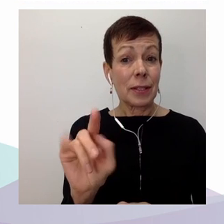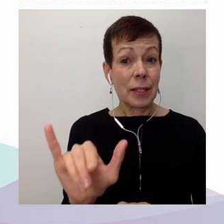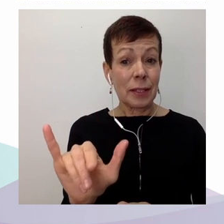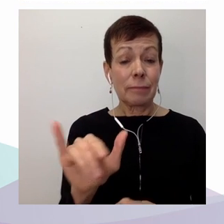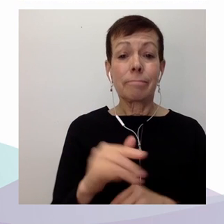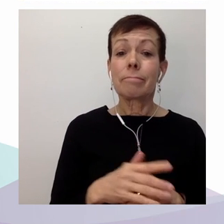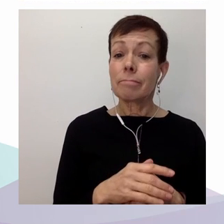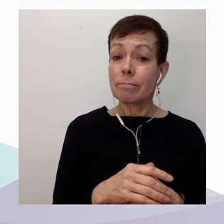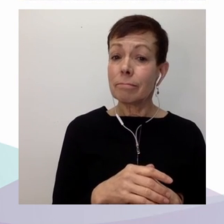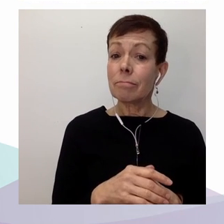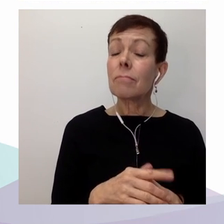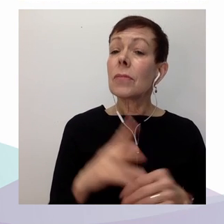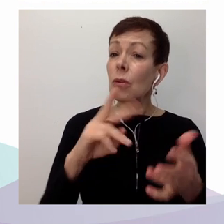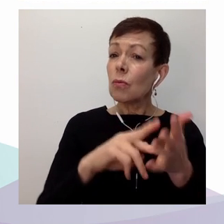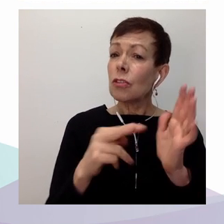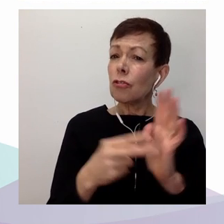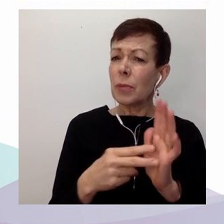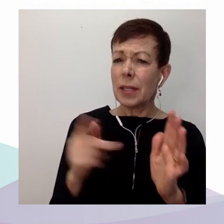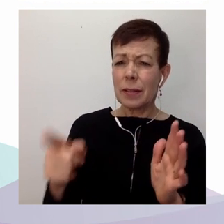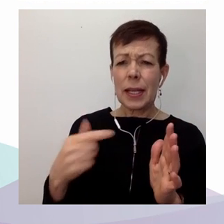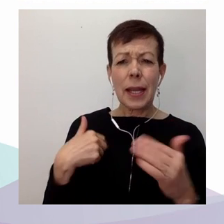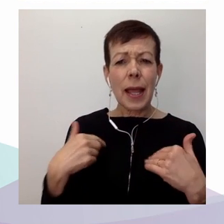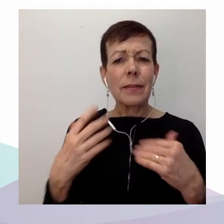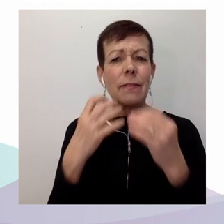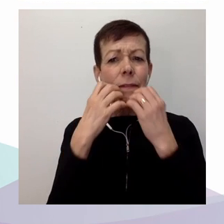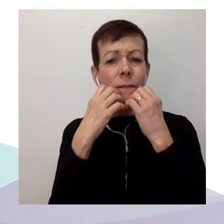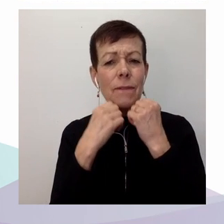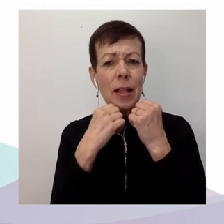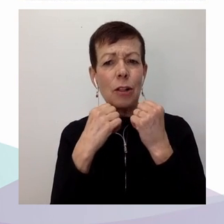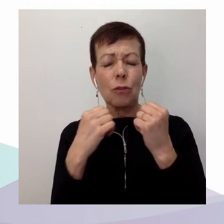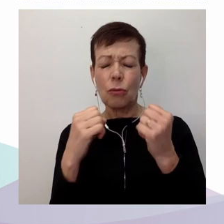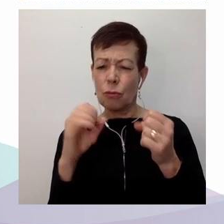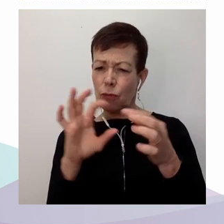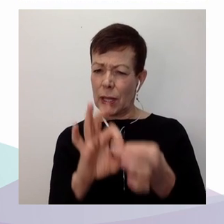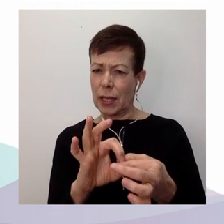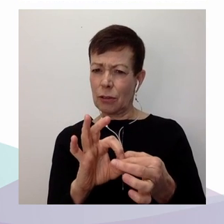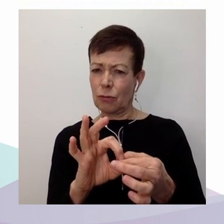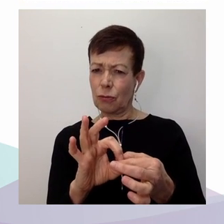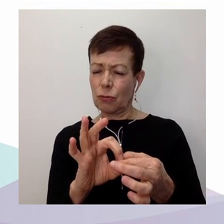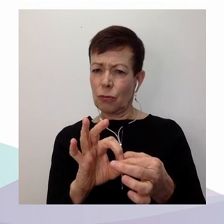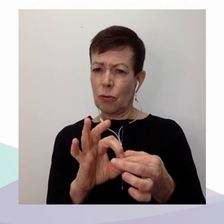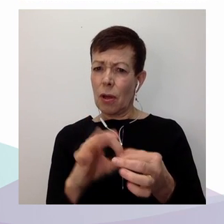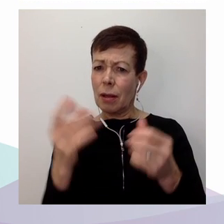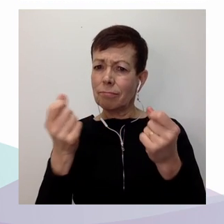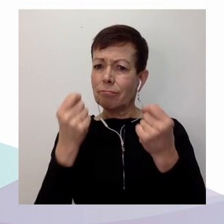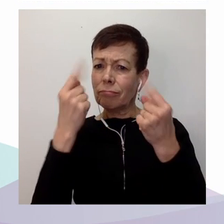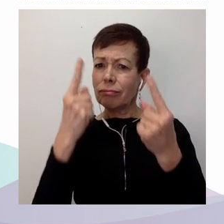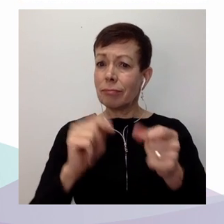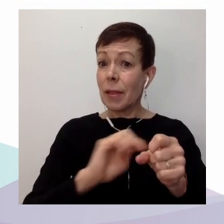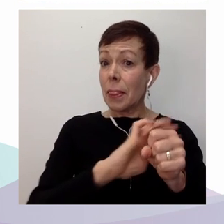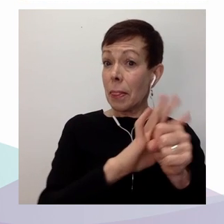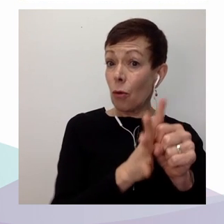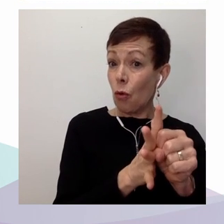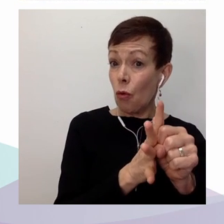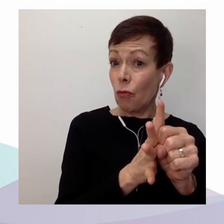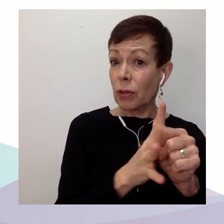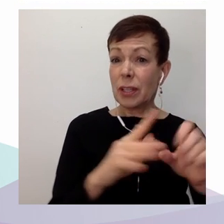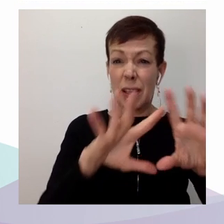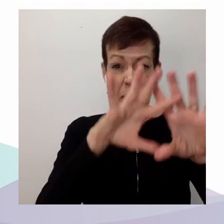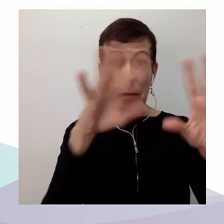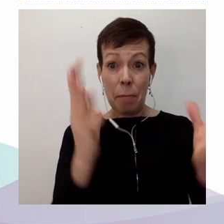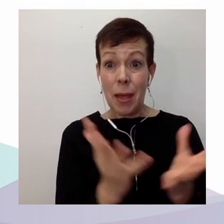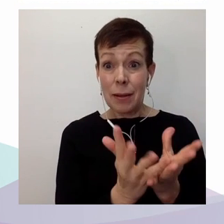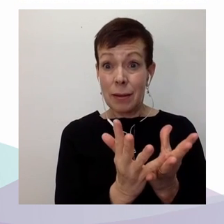comprendre le monde pré-pandémie et la crise de COVID-19 et pour se projeter dans une transition